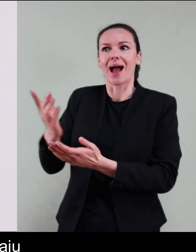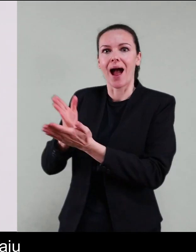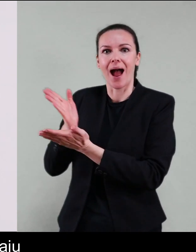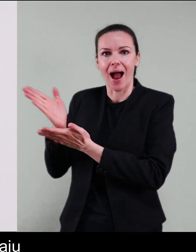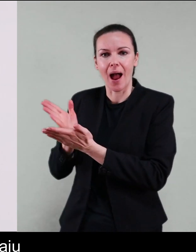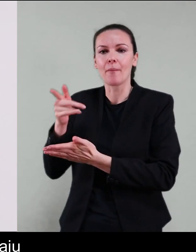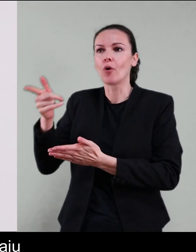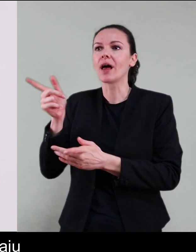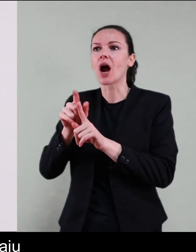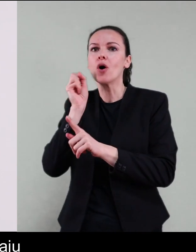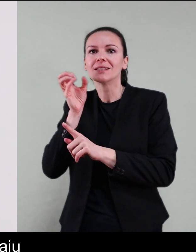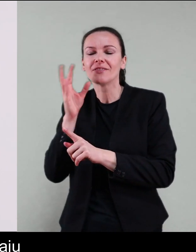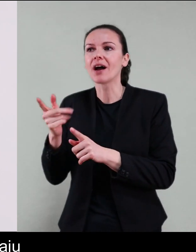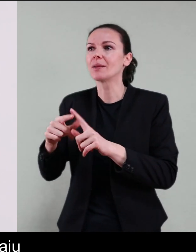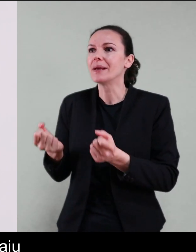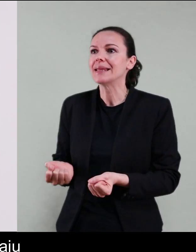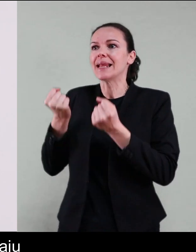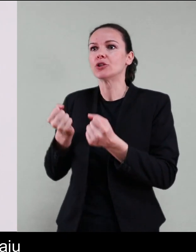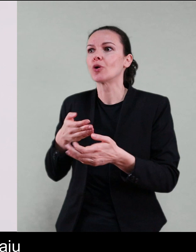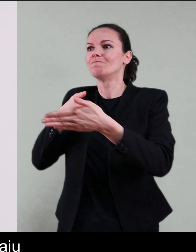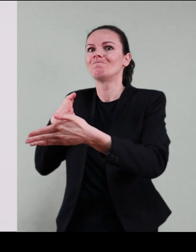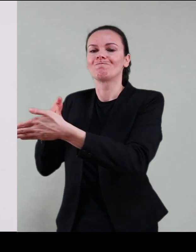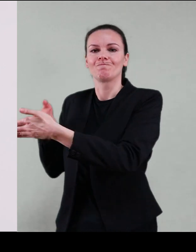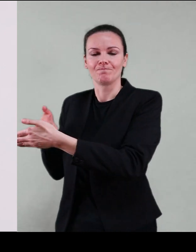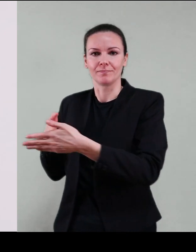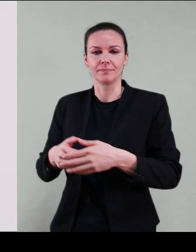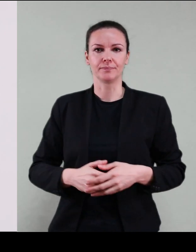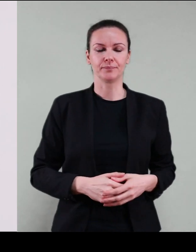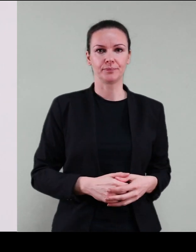samostalno obaviti, te im pretvaraju svakodnevnicu u niz izazova.